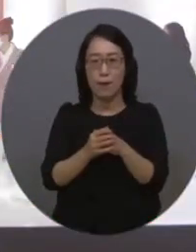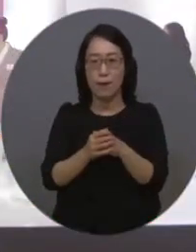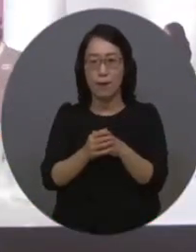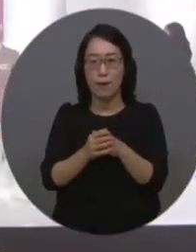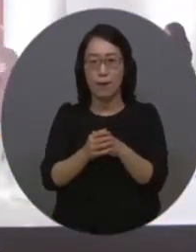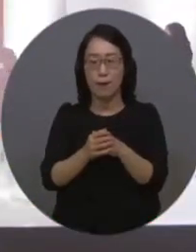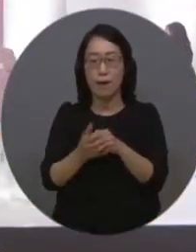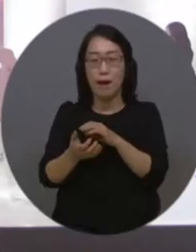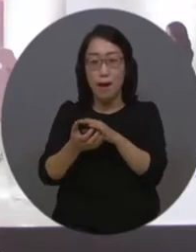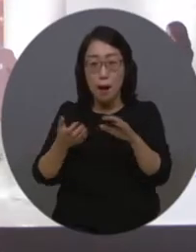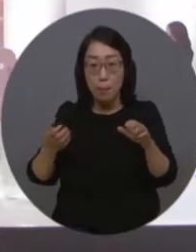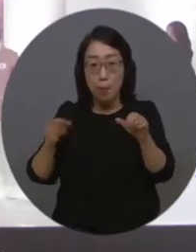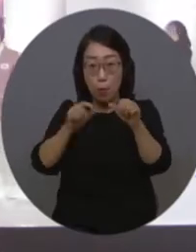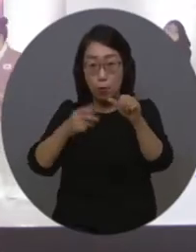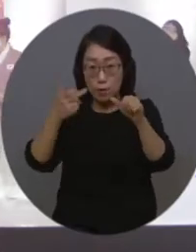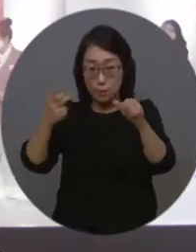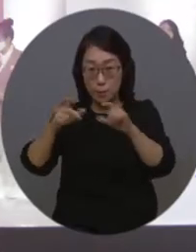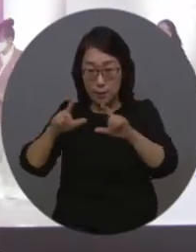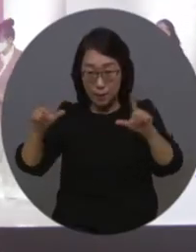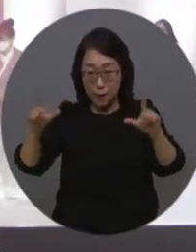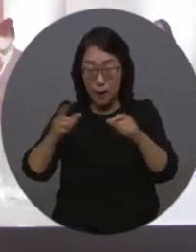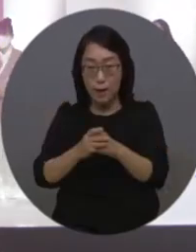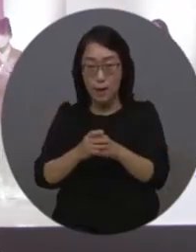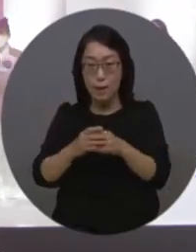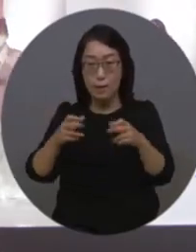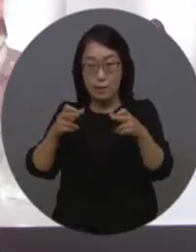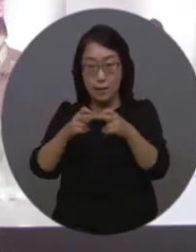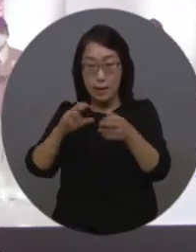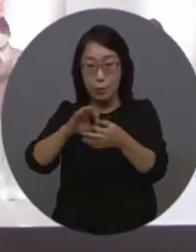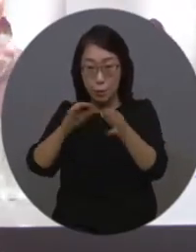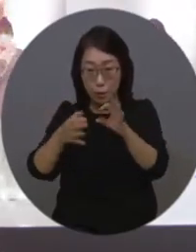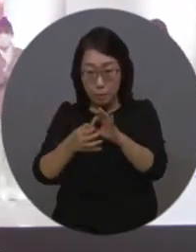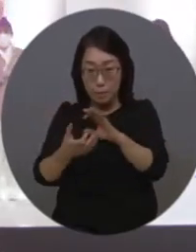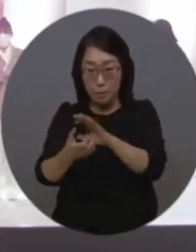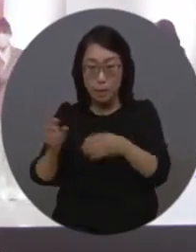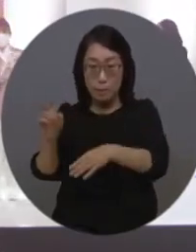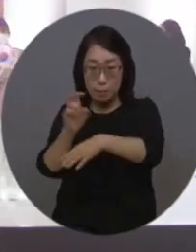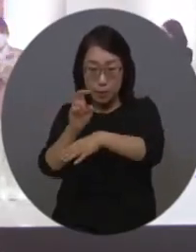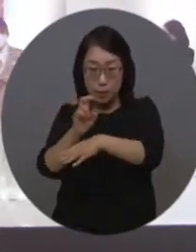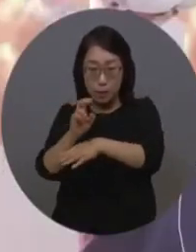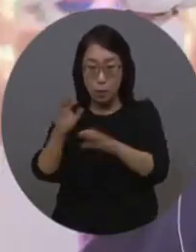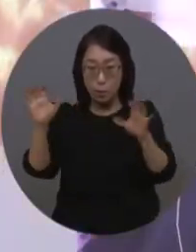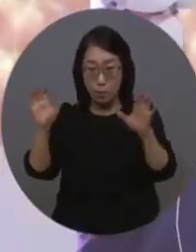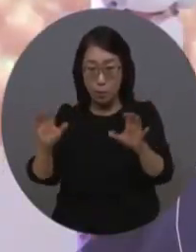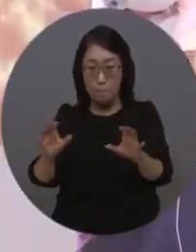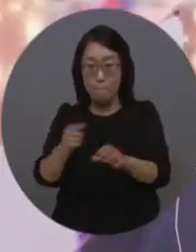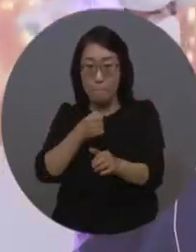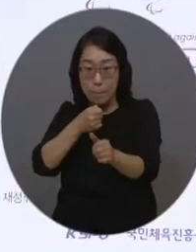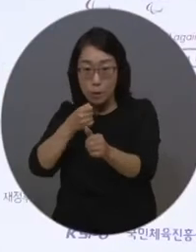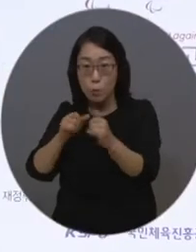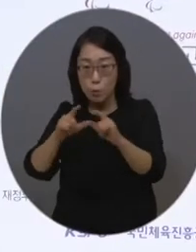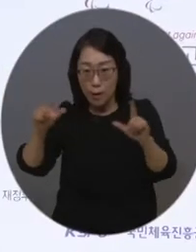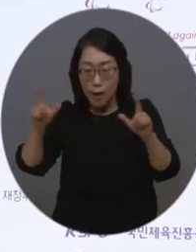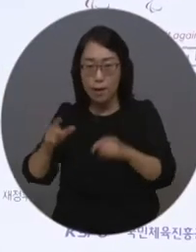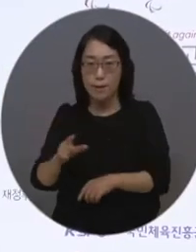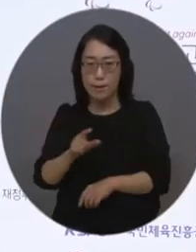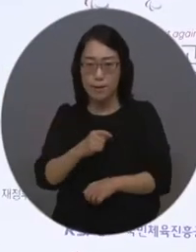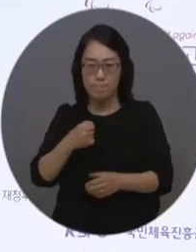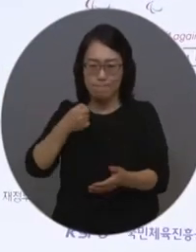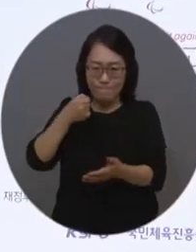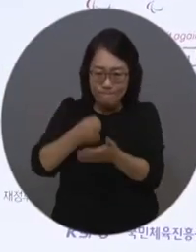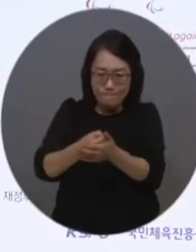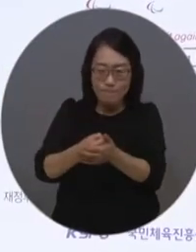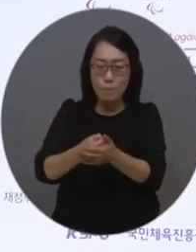앞서 지난 5월 17일 열린 도쿄패럴림픽 미디어데이에서 선수들은 한 목소리로 최고의 기량을 펼치겠다는